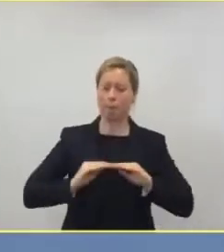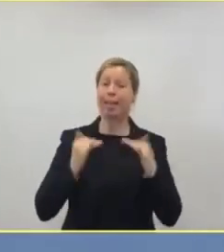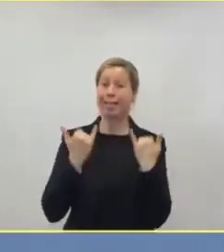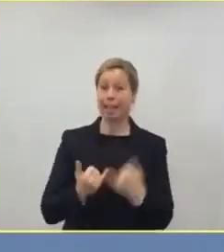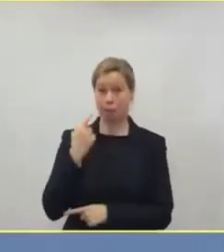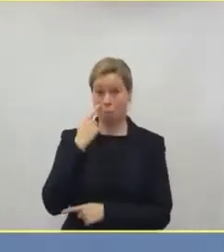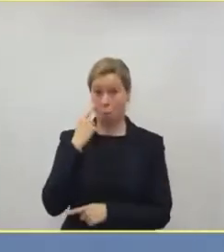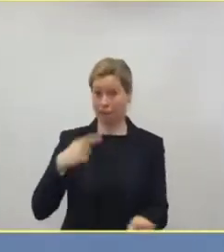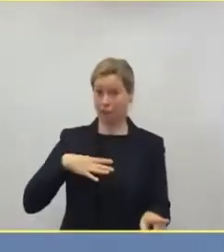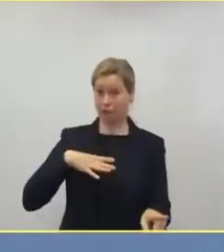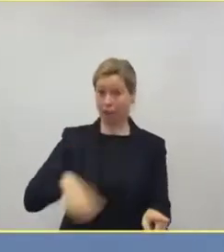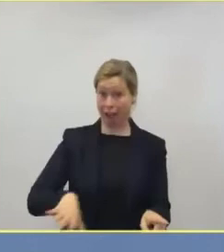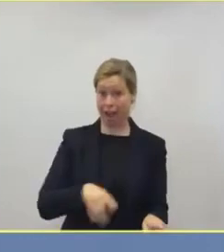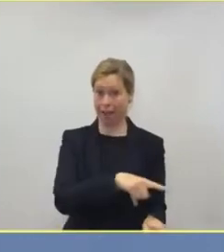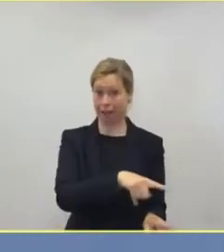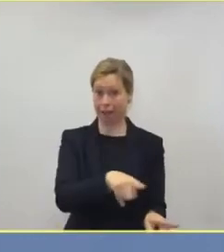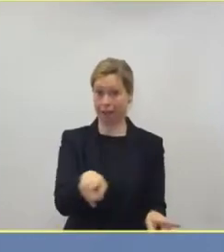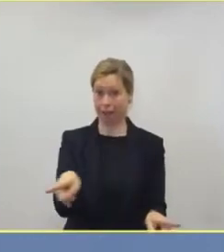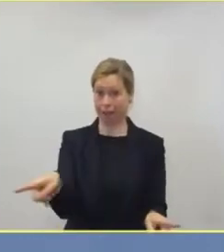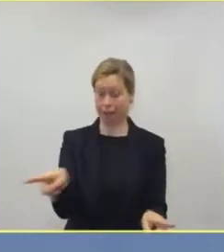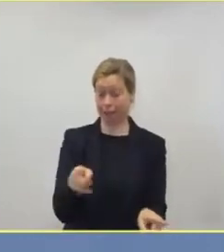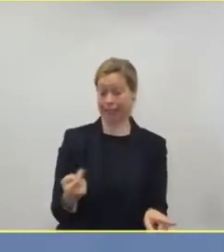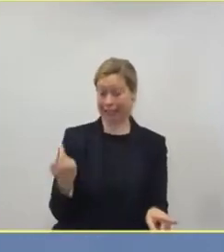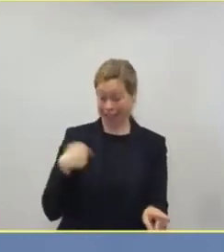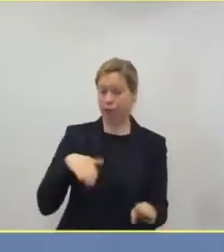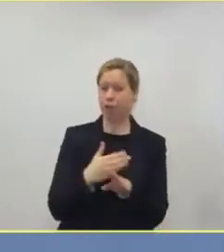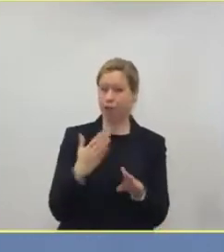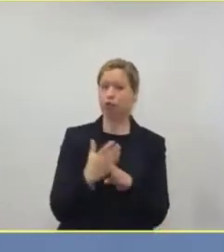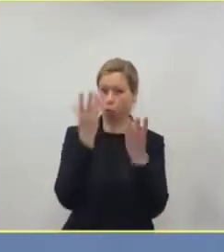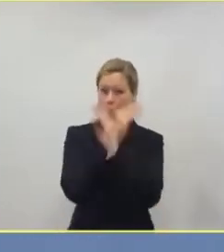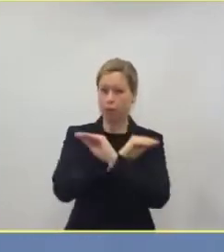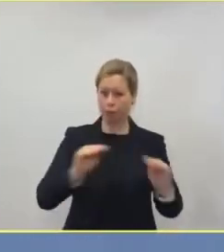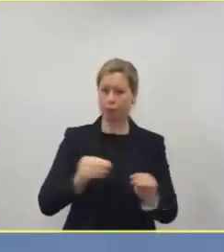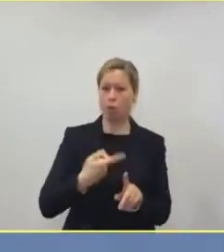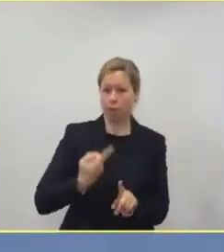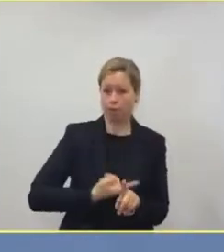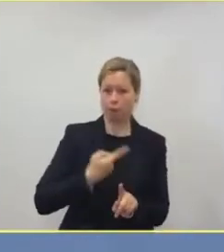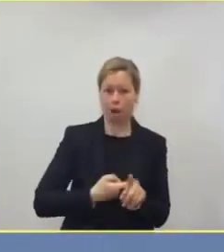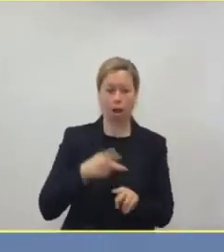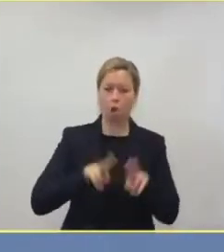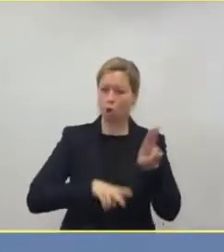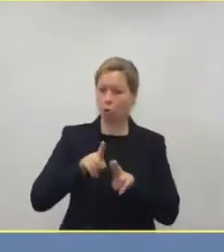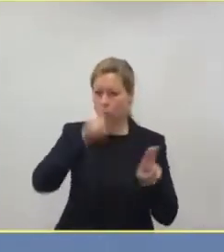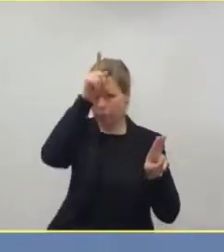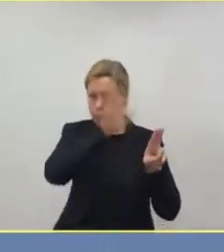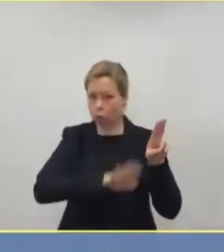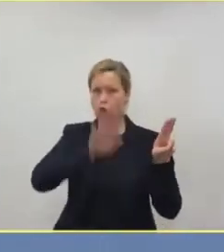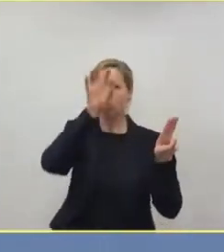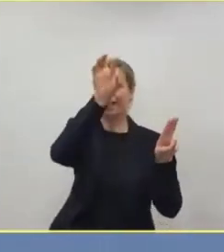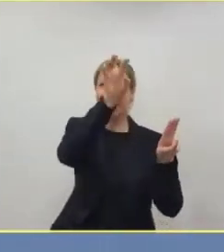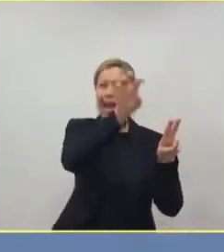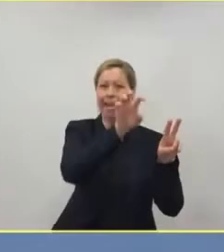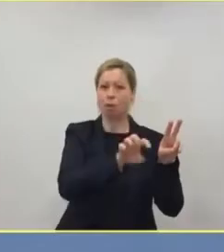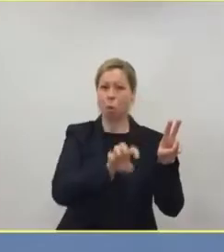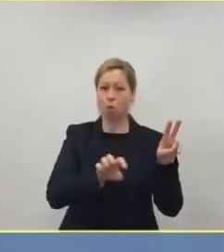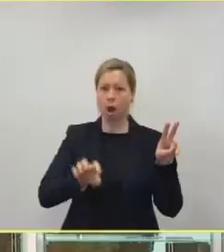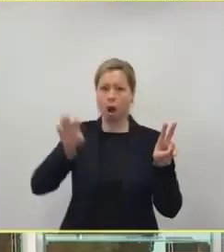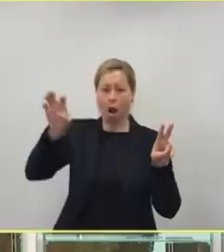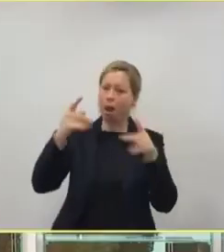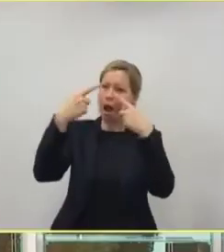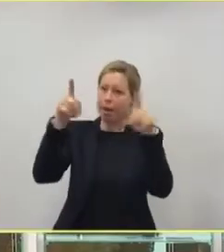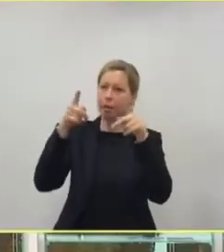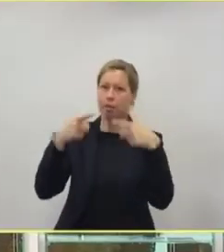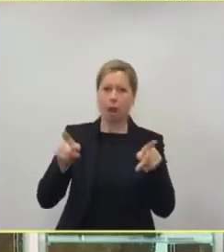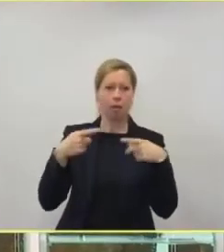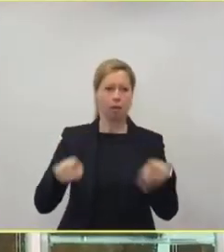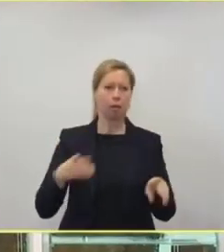7.700 Betten sind frei. Und ich habe Ihnen gerade Zahlen genannt, dass wir regional in den Ländern erhebliche Unterschiede haben. Wir haben relativ entspannte Situationen.